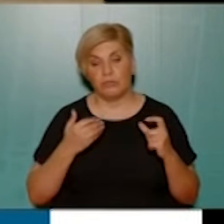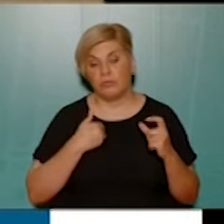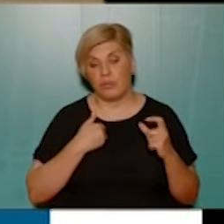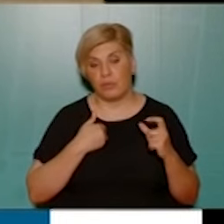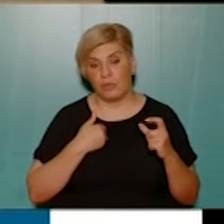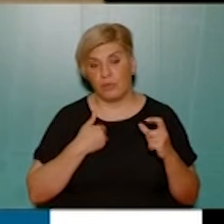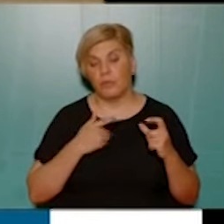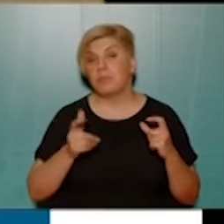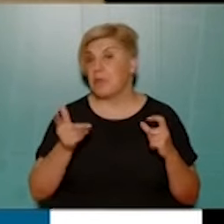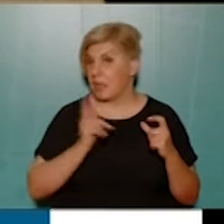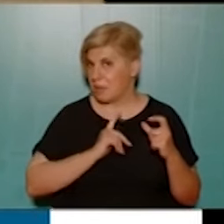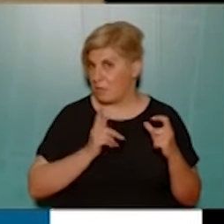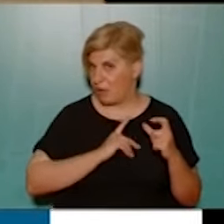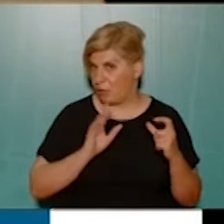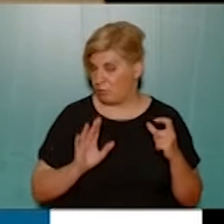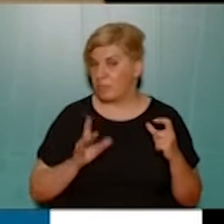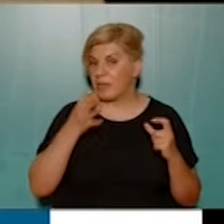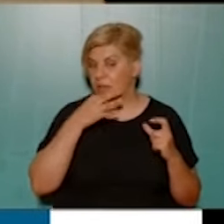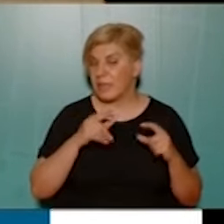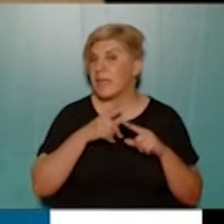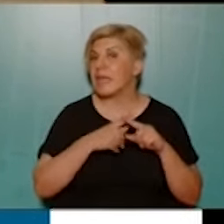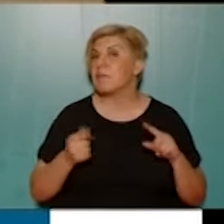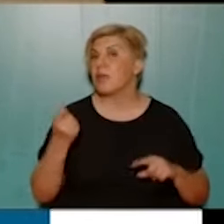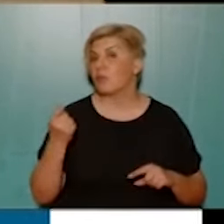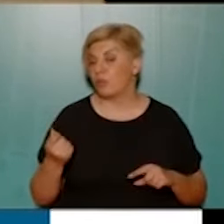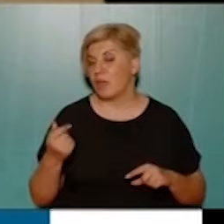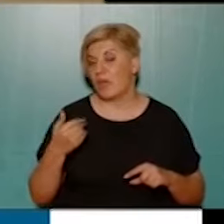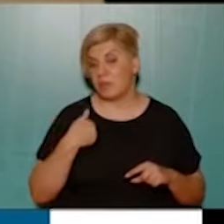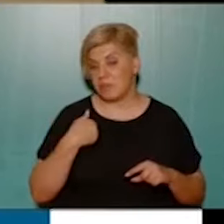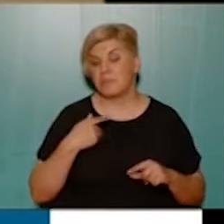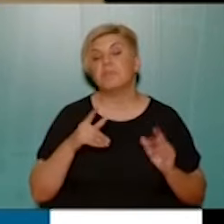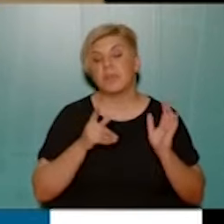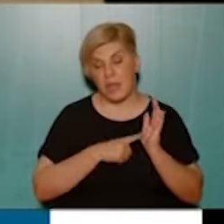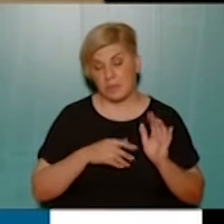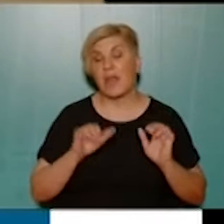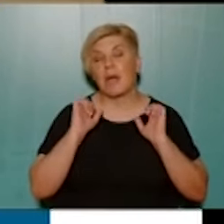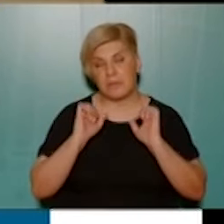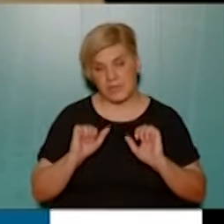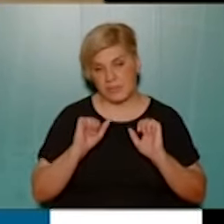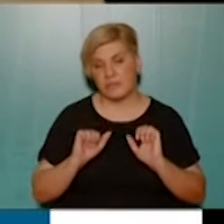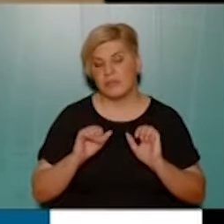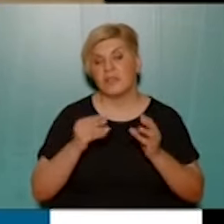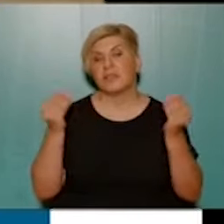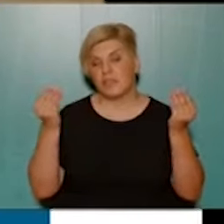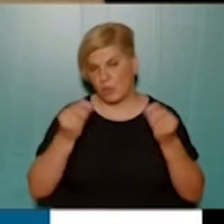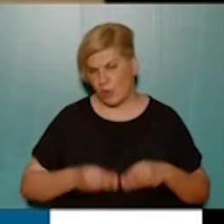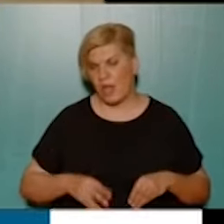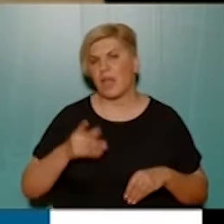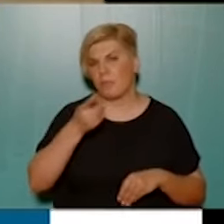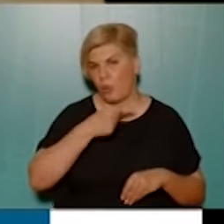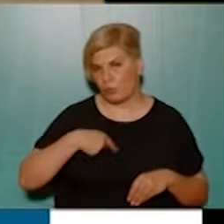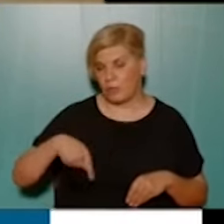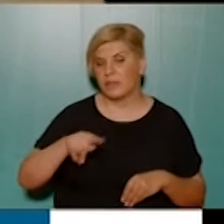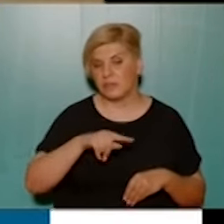περιμένουμε πάλι. Ακριβώς είπατε για τη χρηματοδότηση. Εμείς νομίζουμε ότι πρέπει να πιεστεί, συνολικά και από εσάς και από όλους μας,